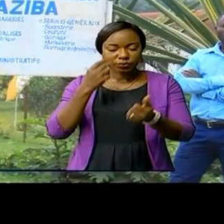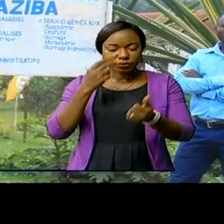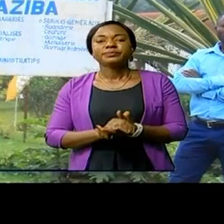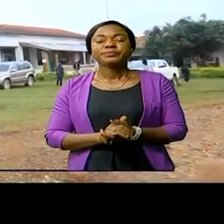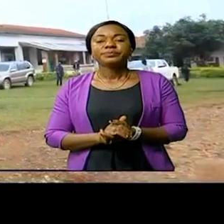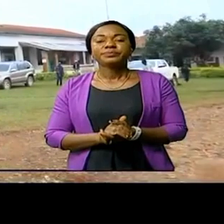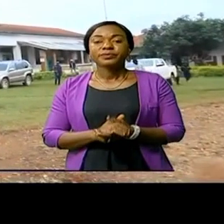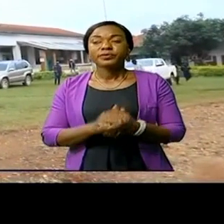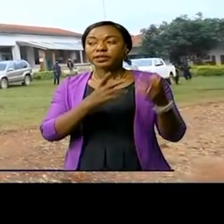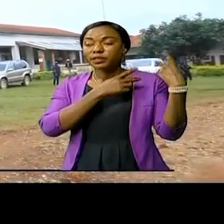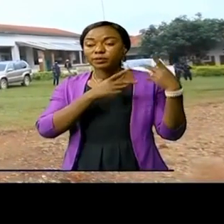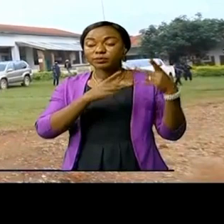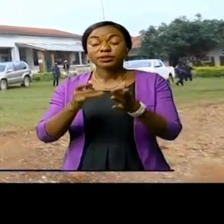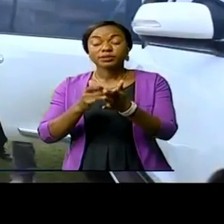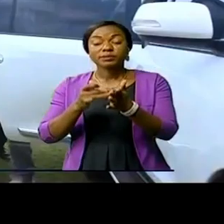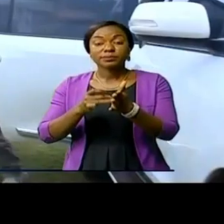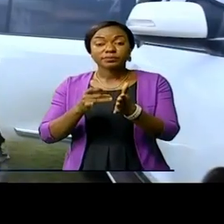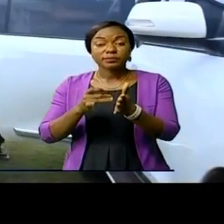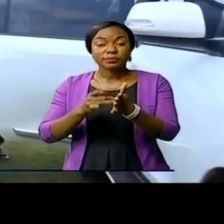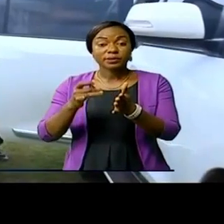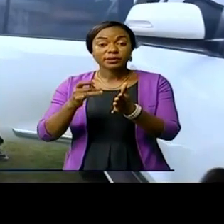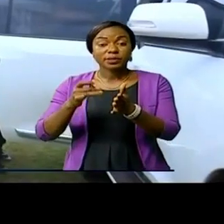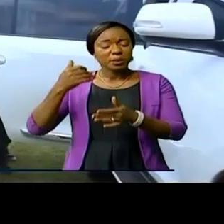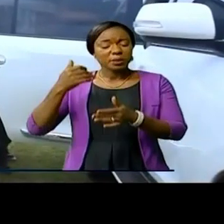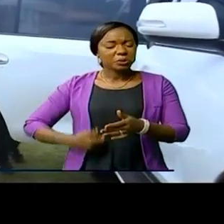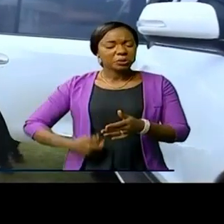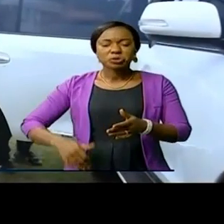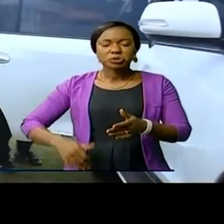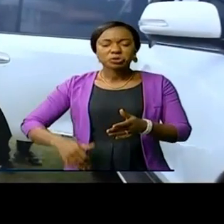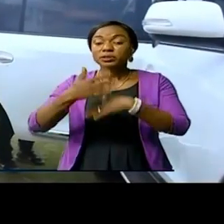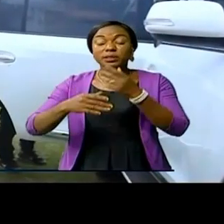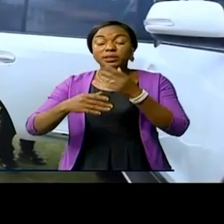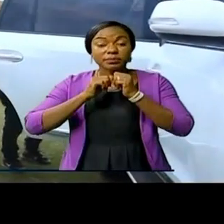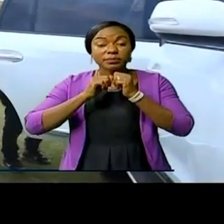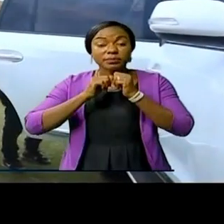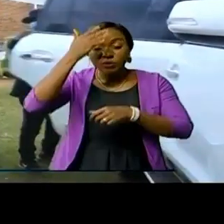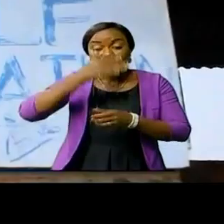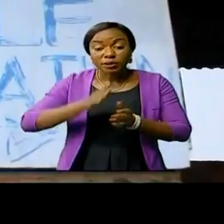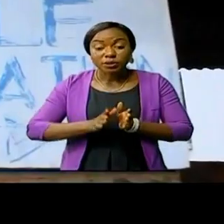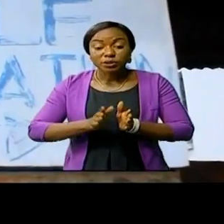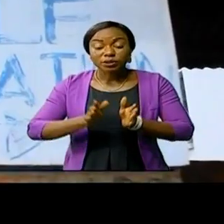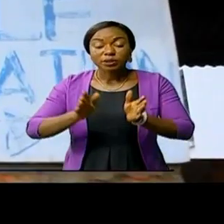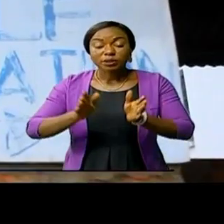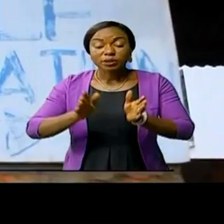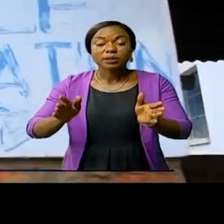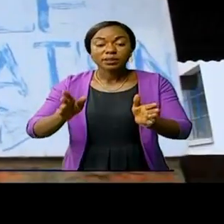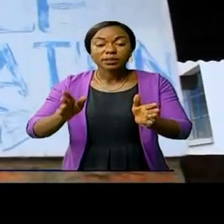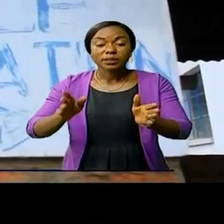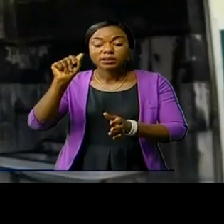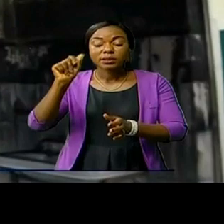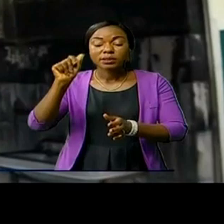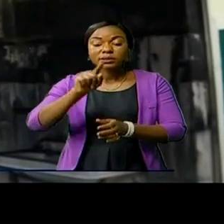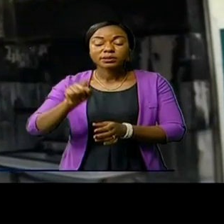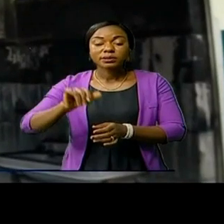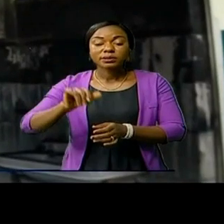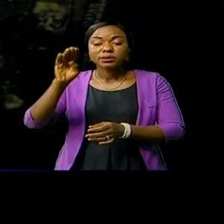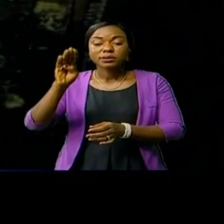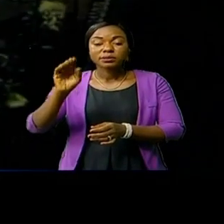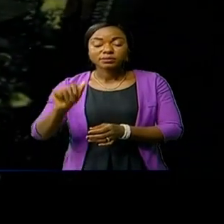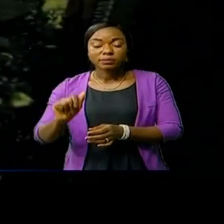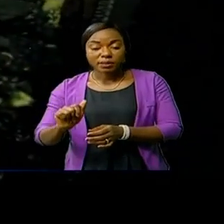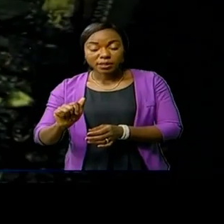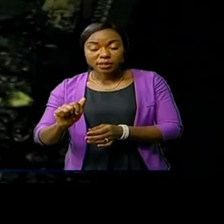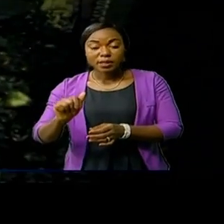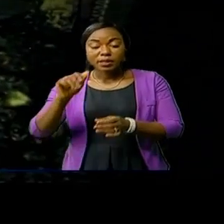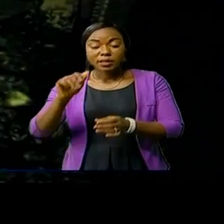C'est depuis dimanche dernier qu'aucune opération n'était possible à l'hôpital général des références des Kaziba. Nous sommes là dans les territoires de